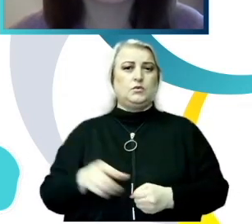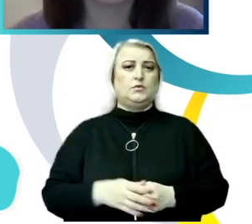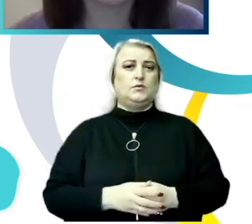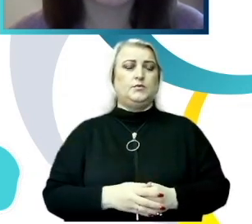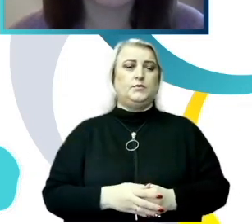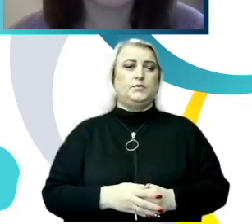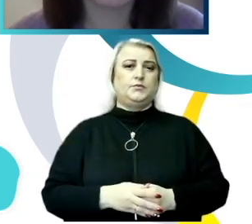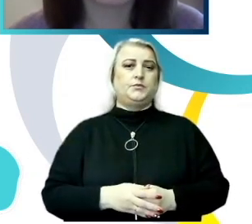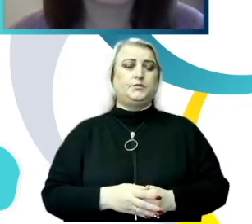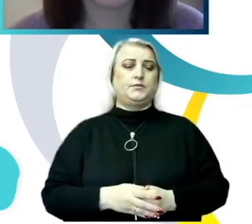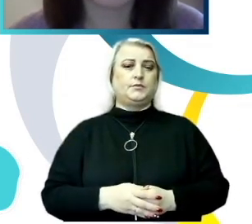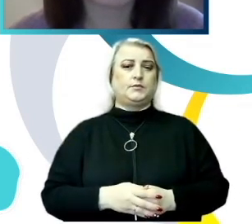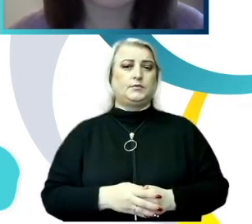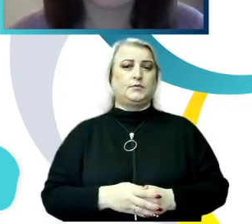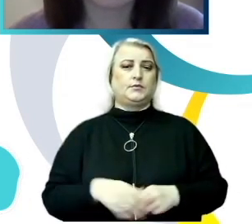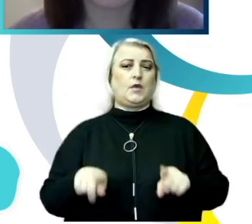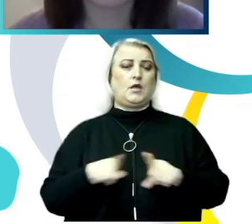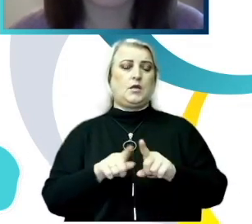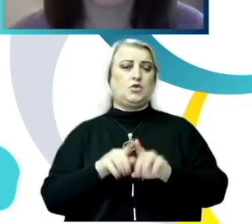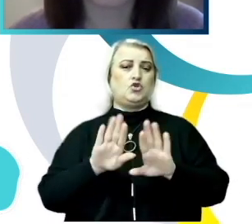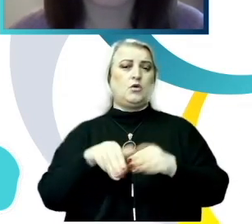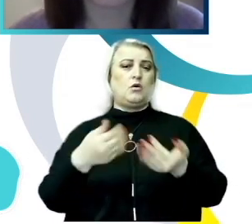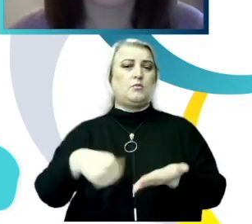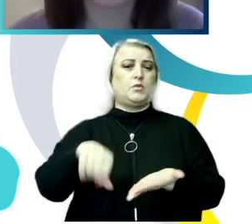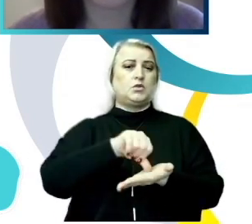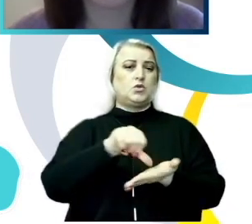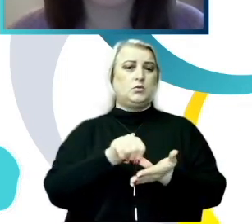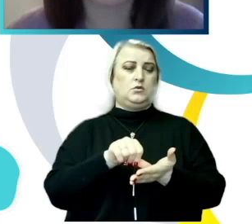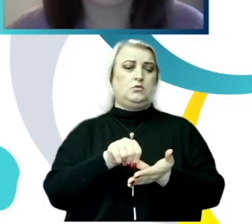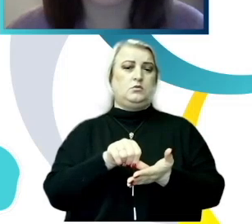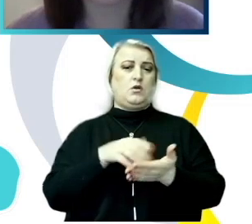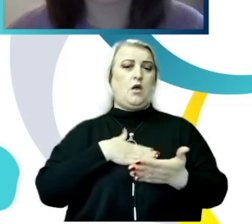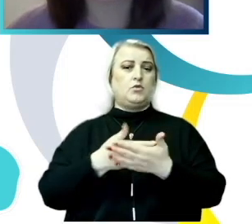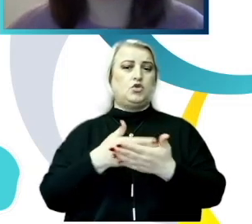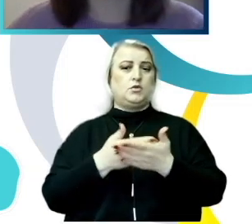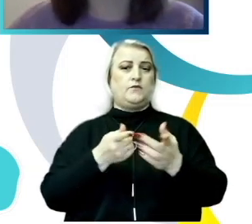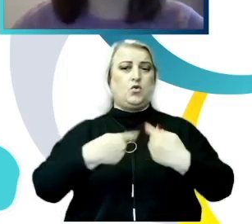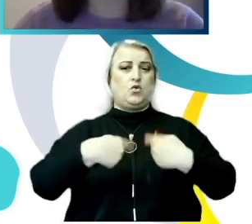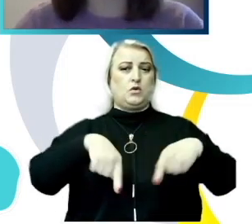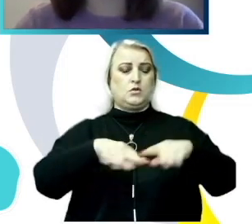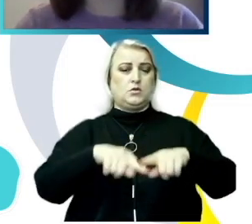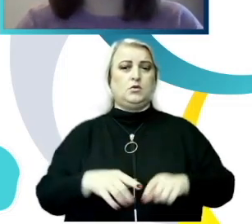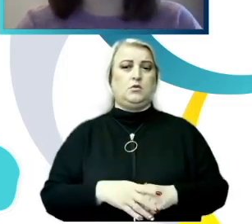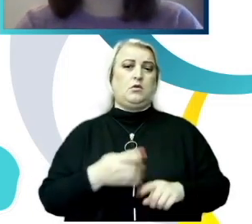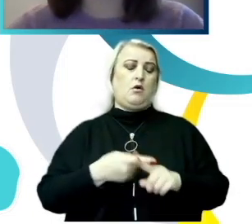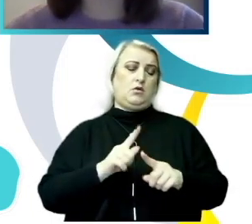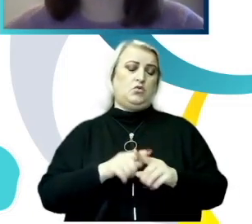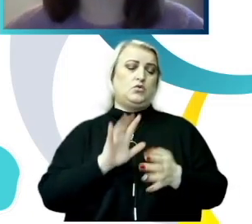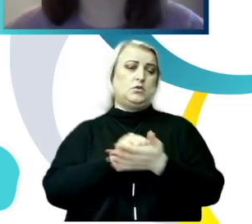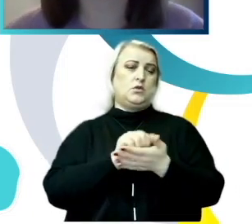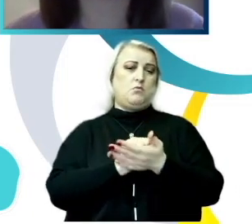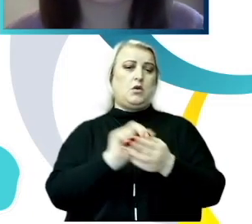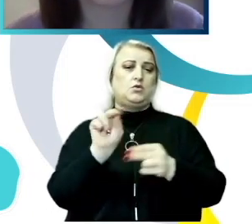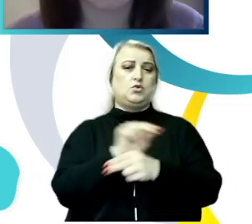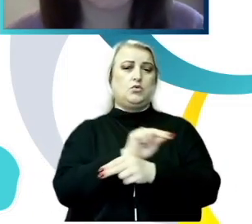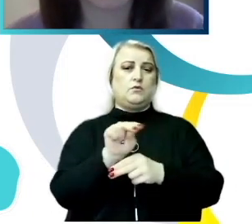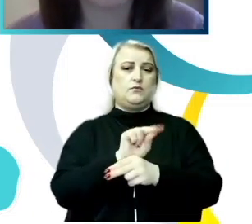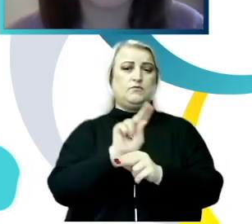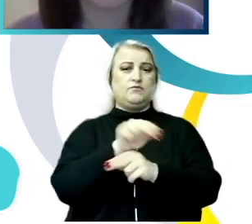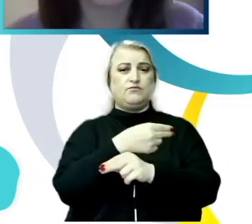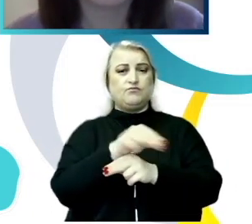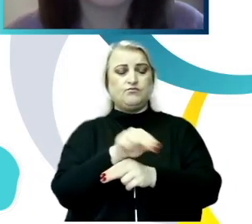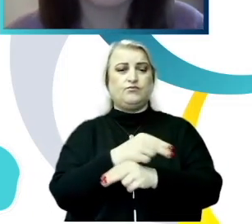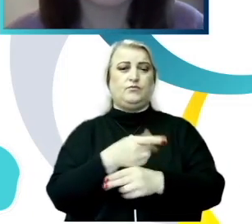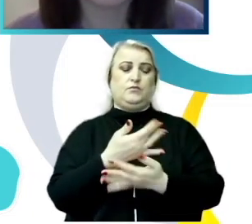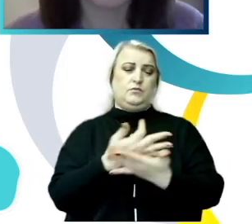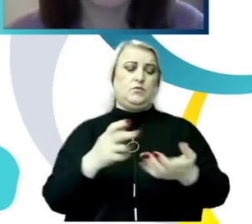cât și reprezentanți asociațiilor obștești, dacă rețintesc spre educarea pe subiectul respectiv.